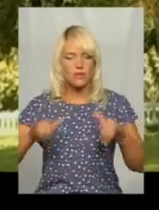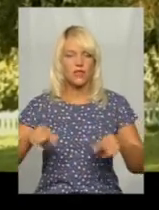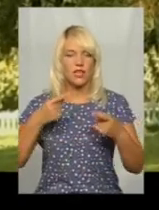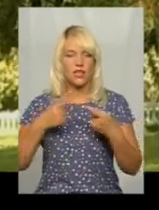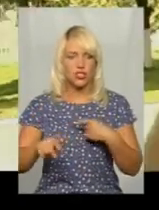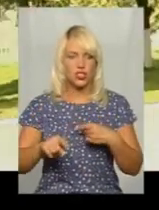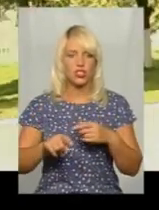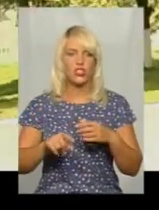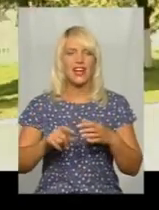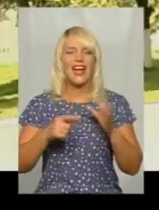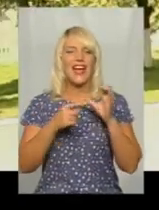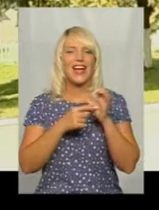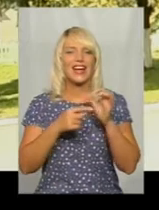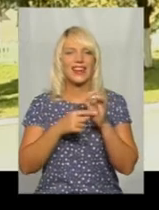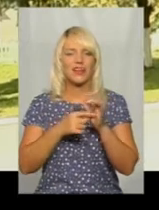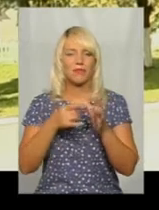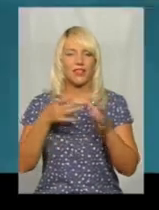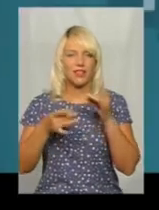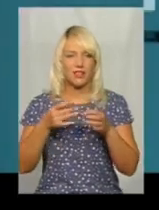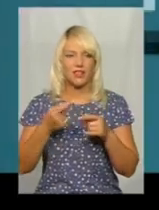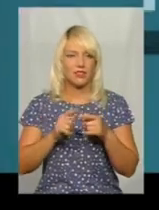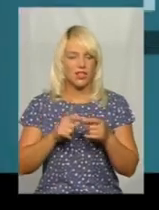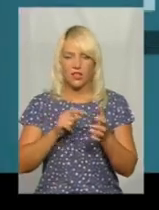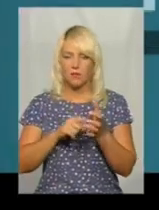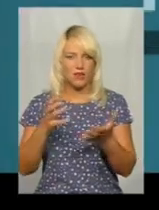плісневі грибки. Цих грибків ми не виявляли.